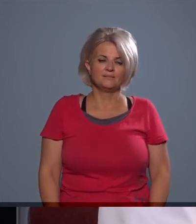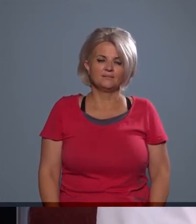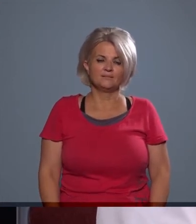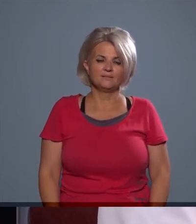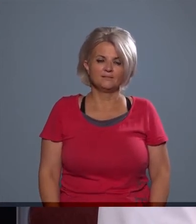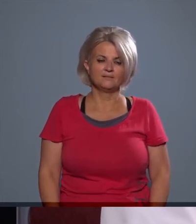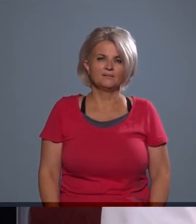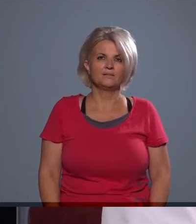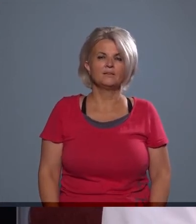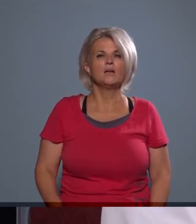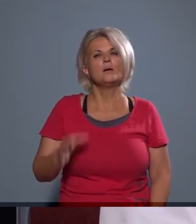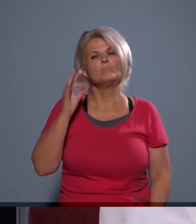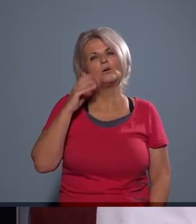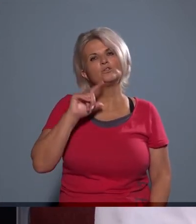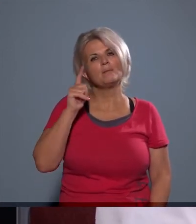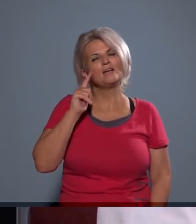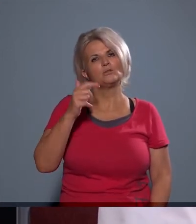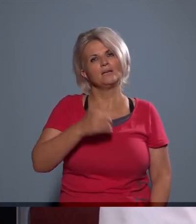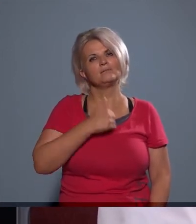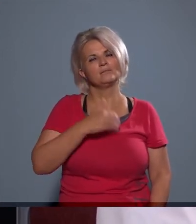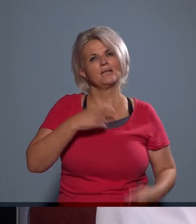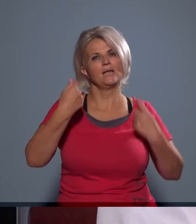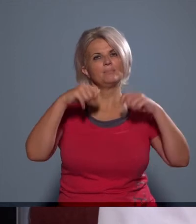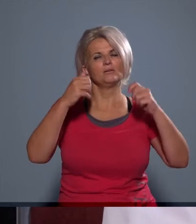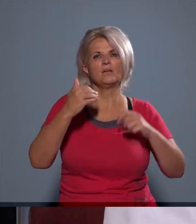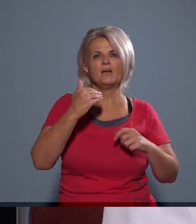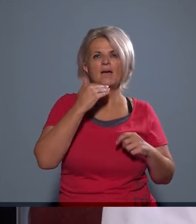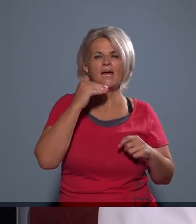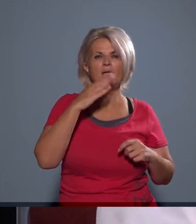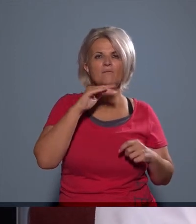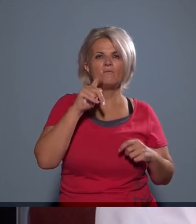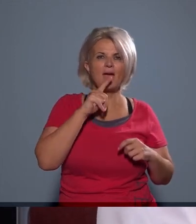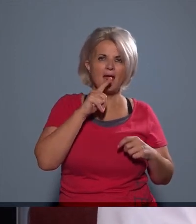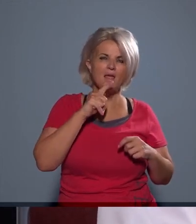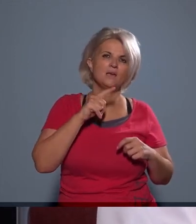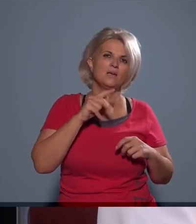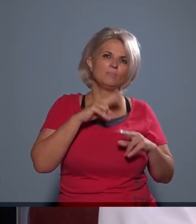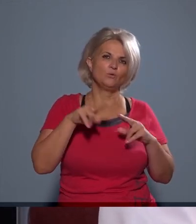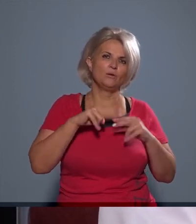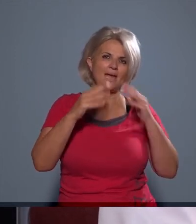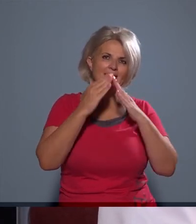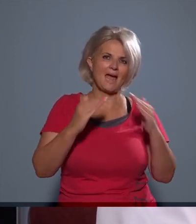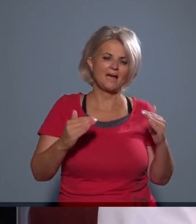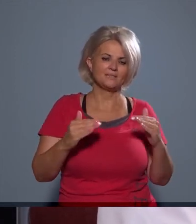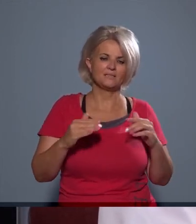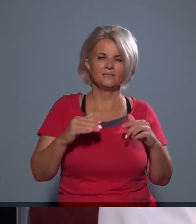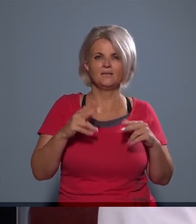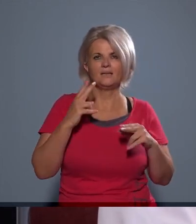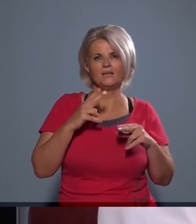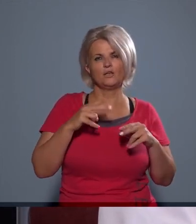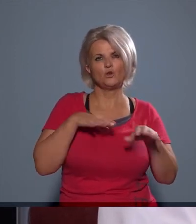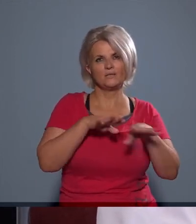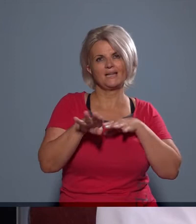kampuszának az építkezése, az Eiffel műhelyháza, készülő, majd a készülő közlekedési